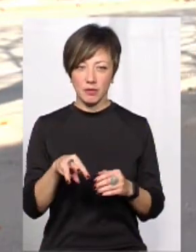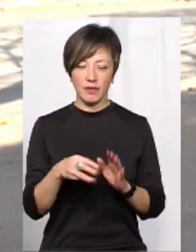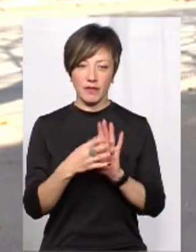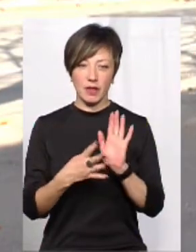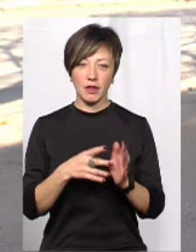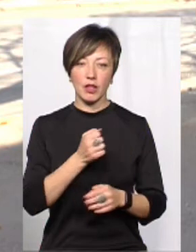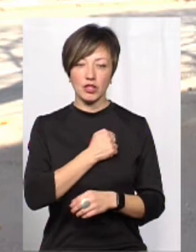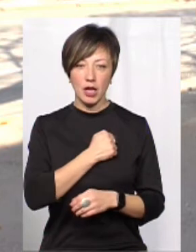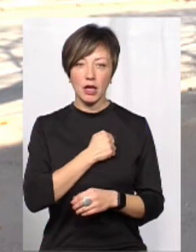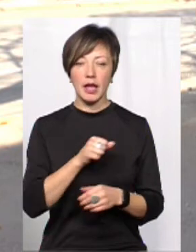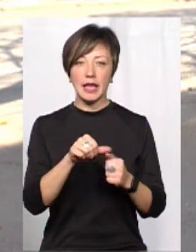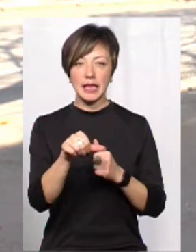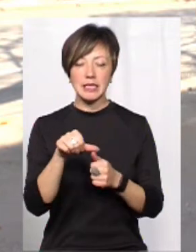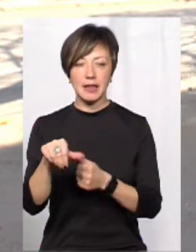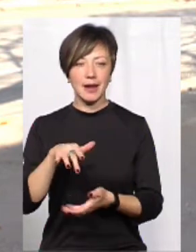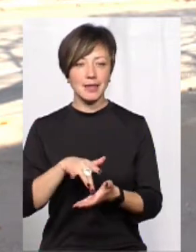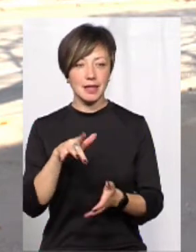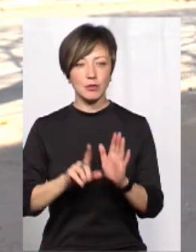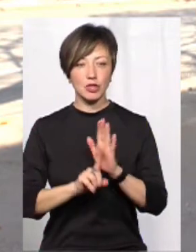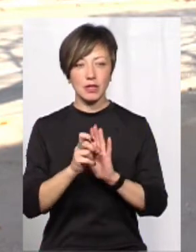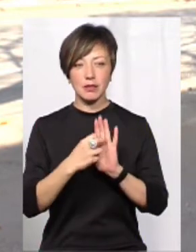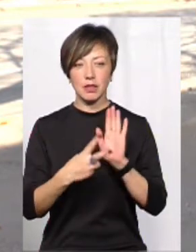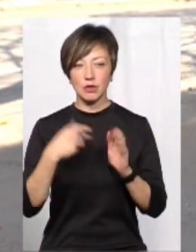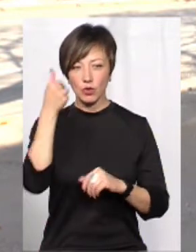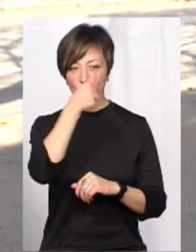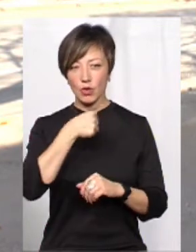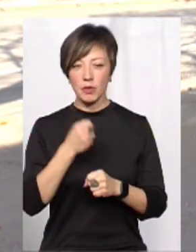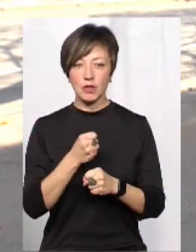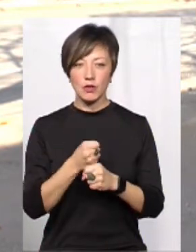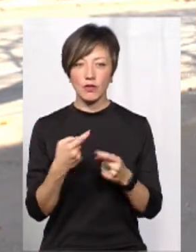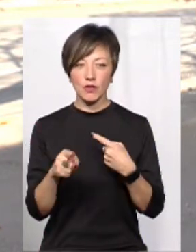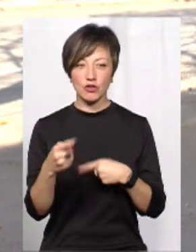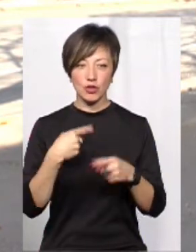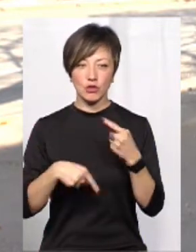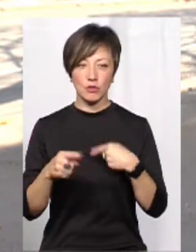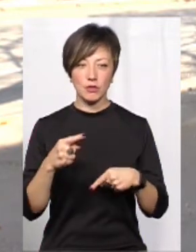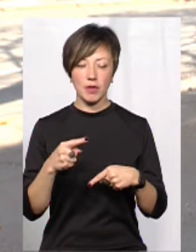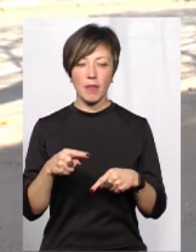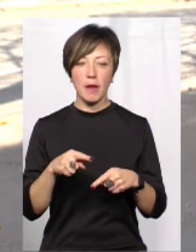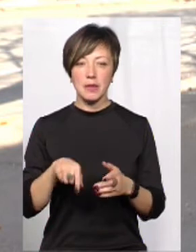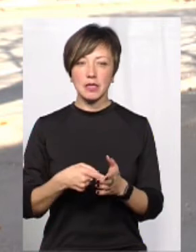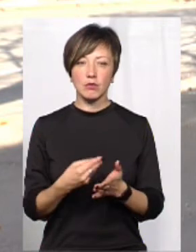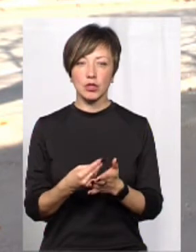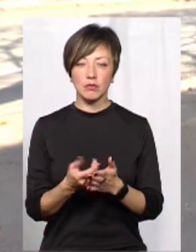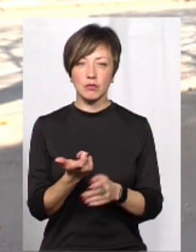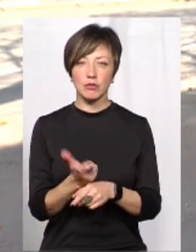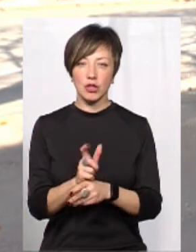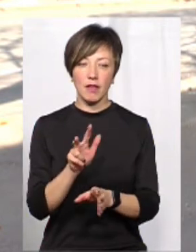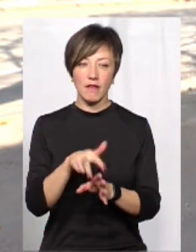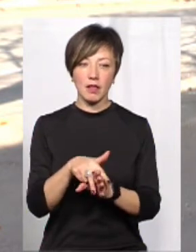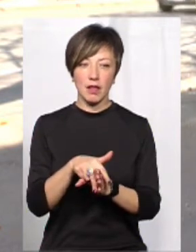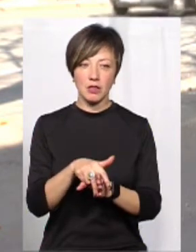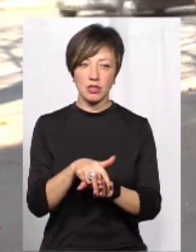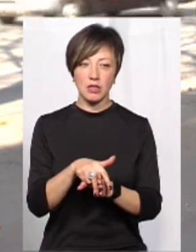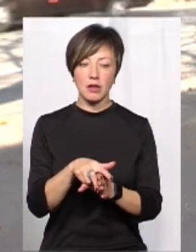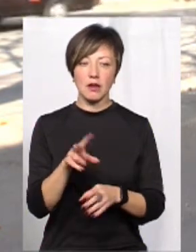На жаль, децентралізація, починаючи з 2017-го року, працює в іншу сторону. На міські бюджети все більше і більше навантаження